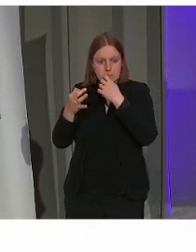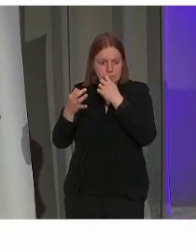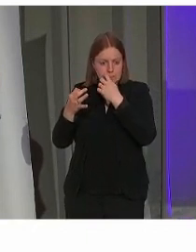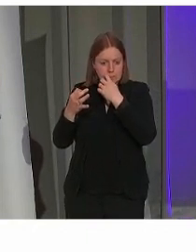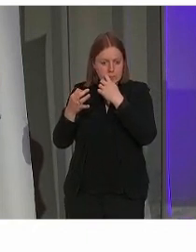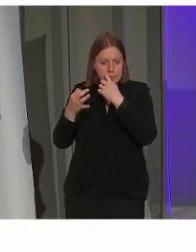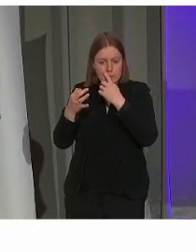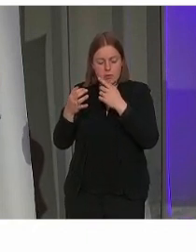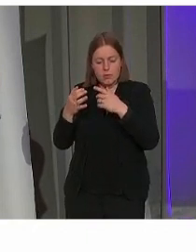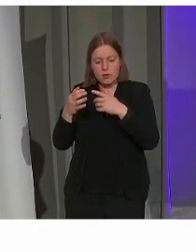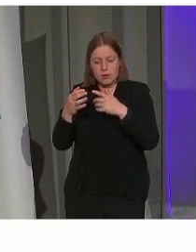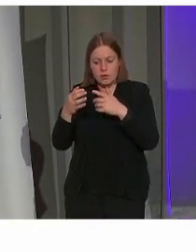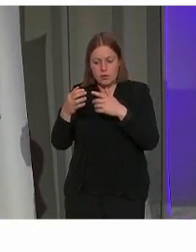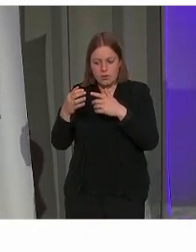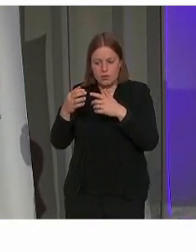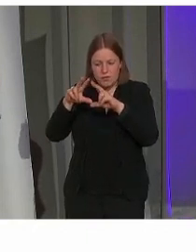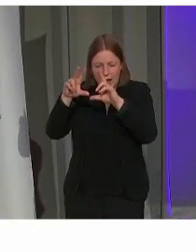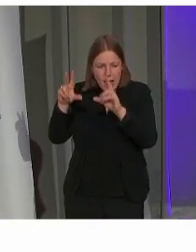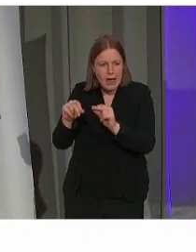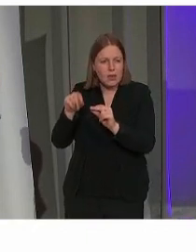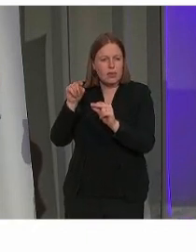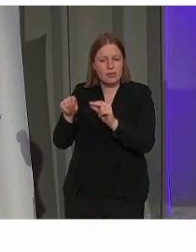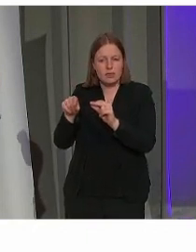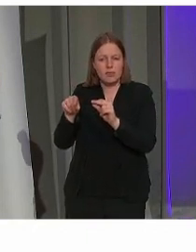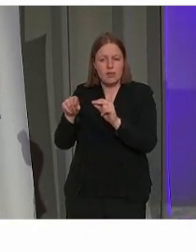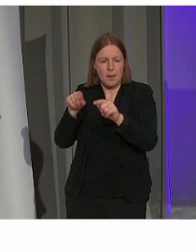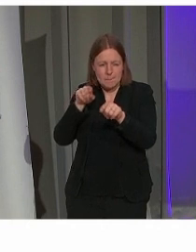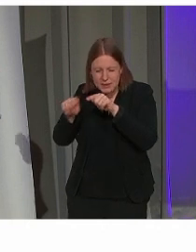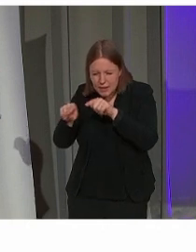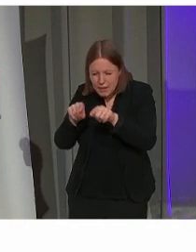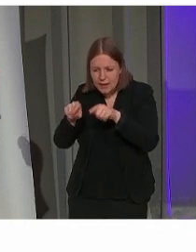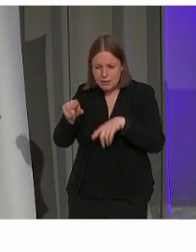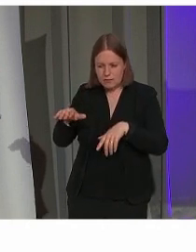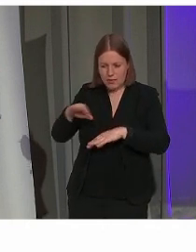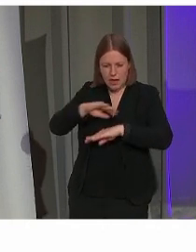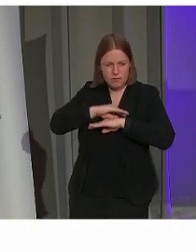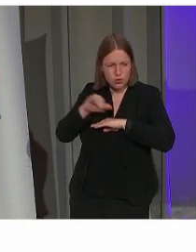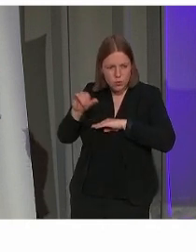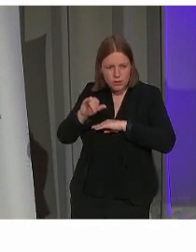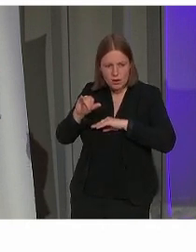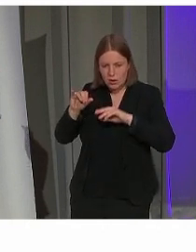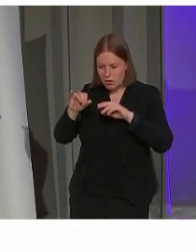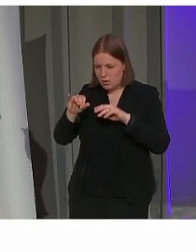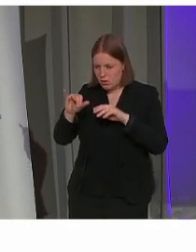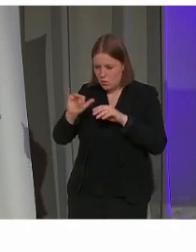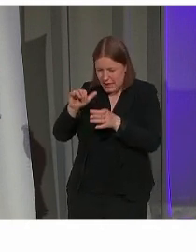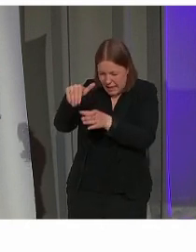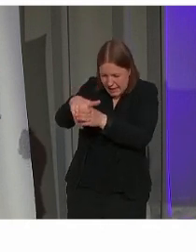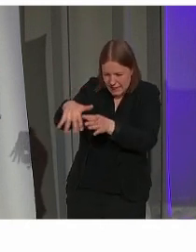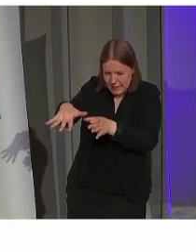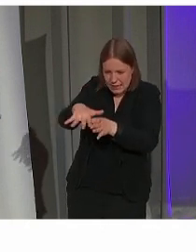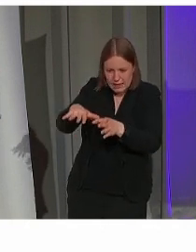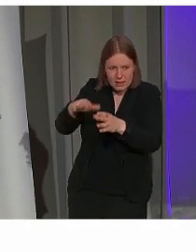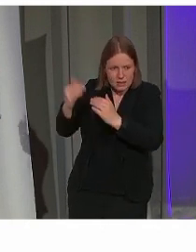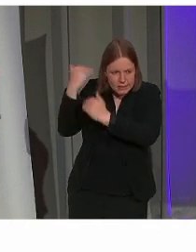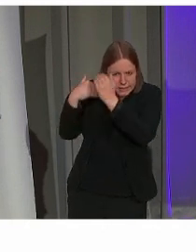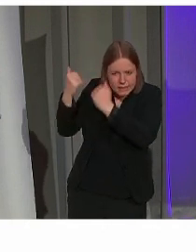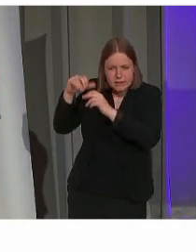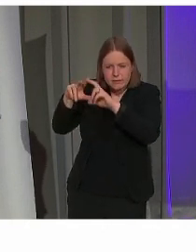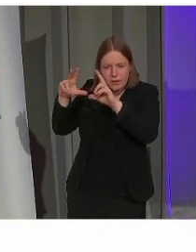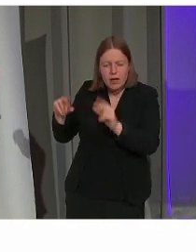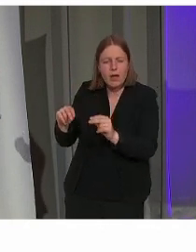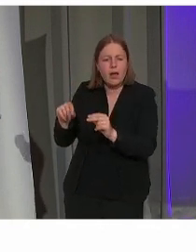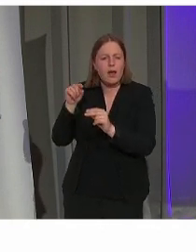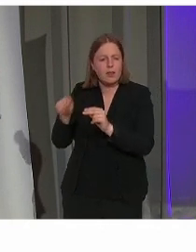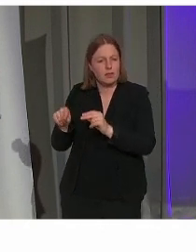en dat het wel meer gaat over de betekenis van het erfgoed en de verhalen die het erfgoed kunnen vertellen aan